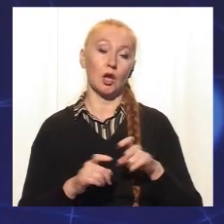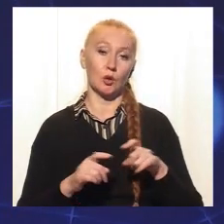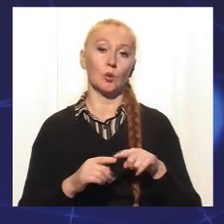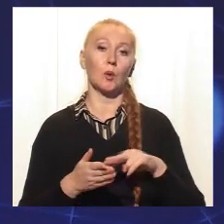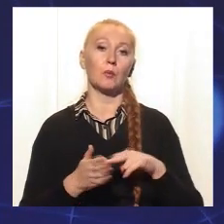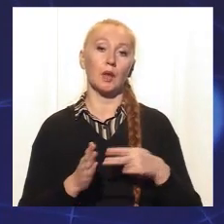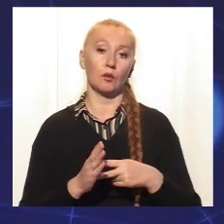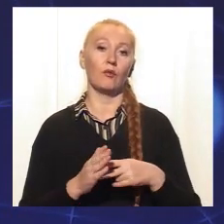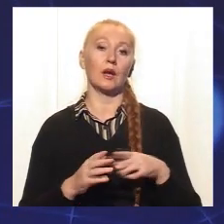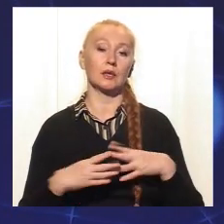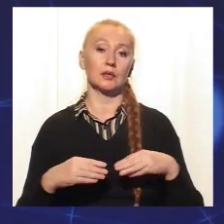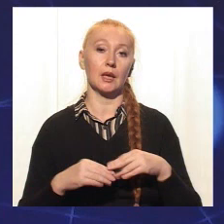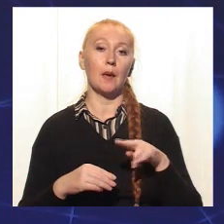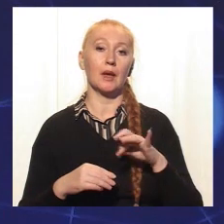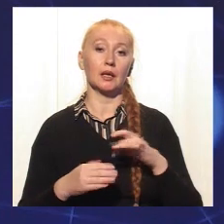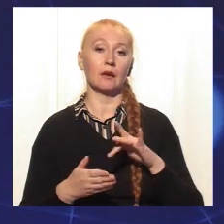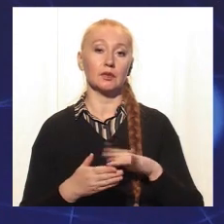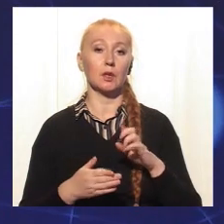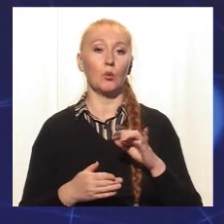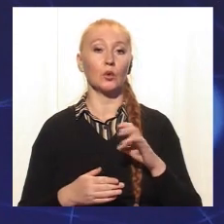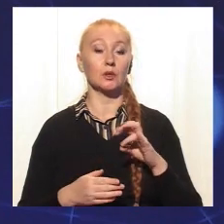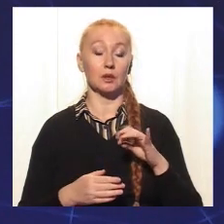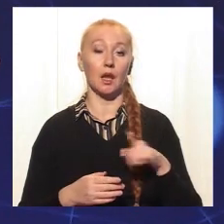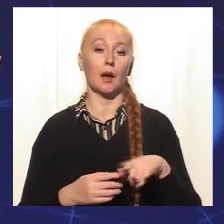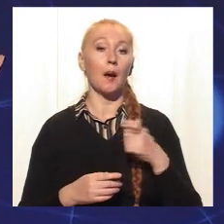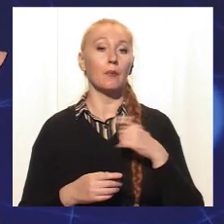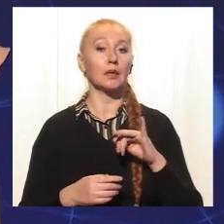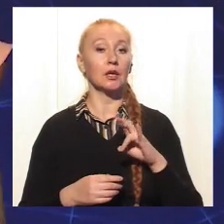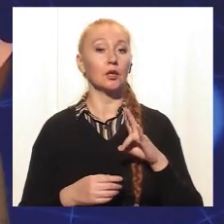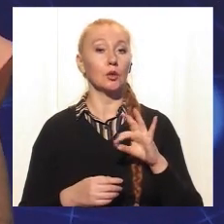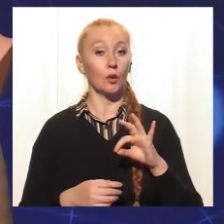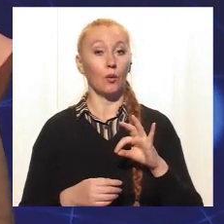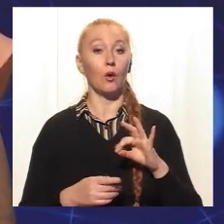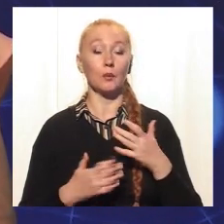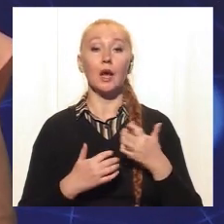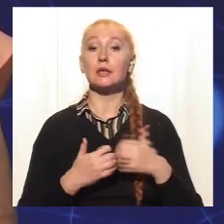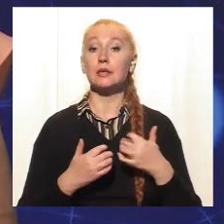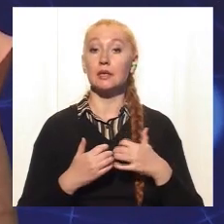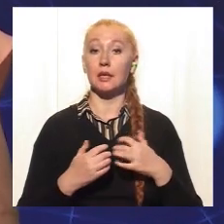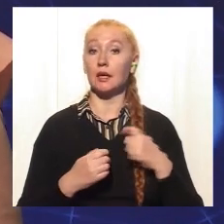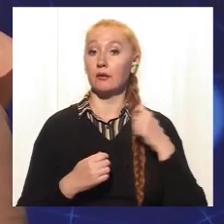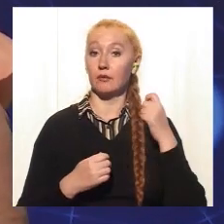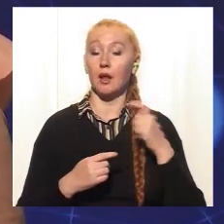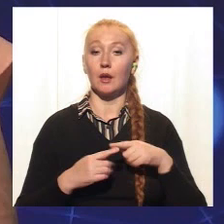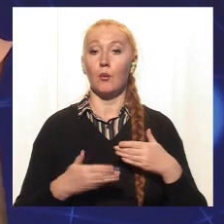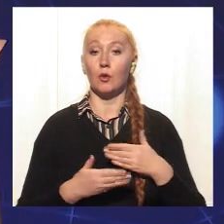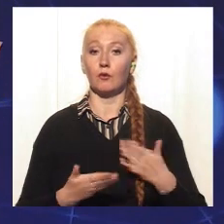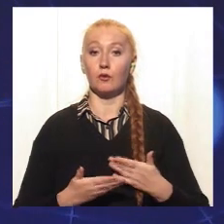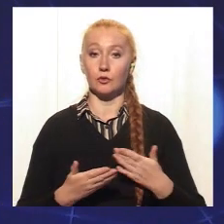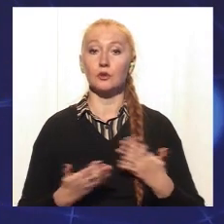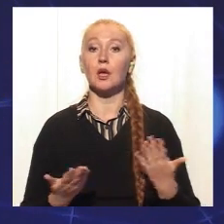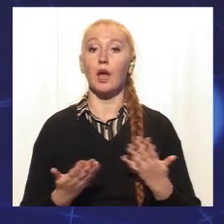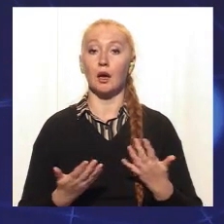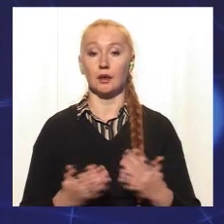обласного перинатального центру Інна Бурдіна. Пані Інно, от все-таки середній вік початку статевого життя в Україні.